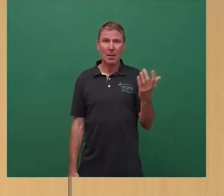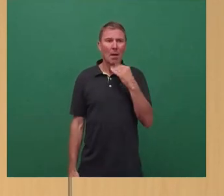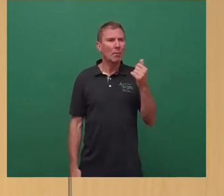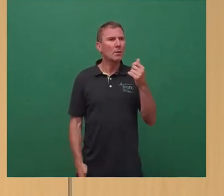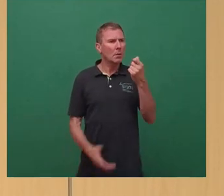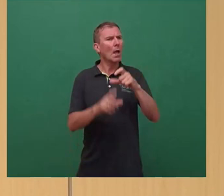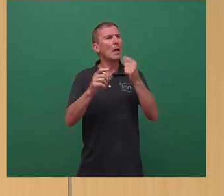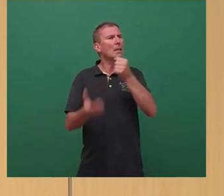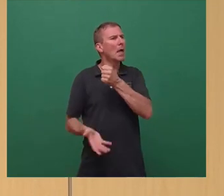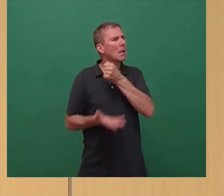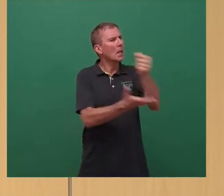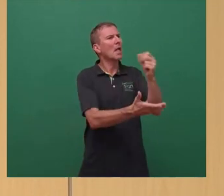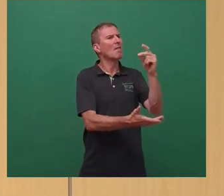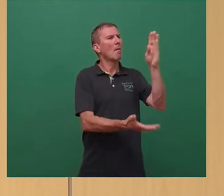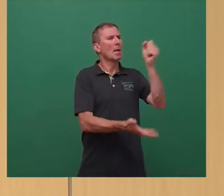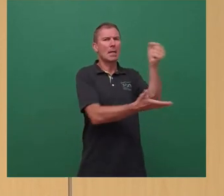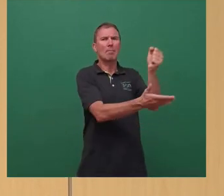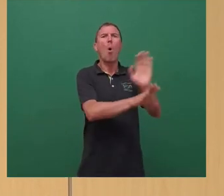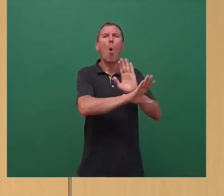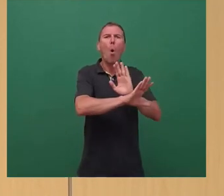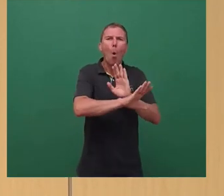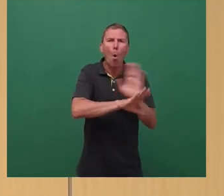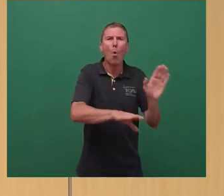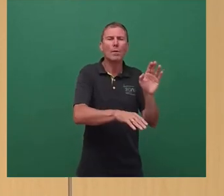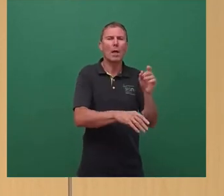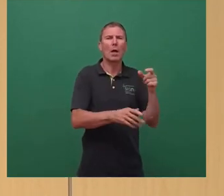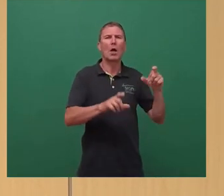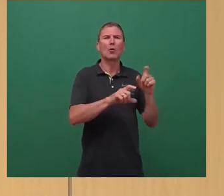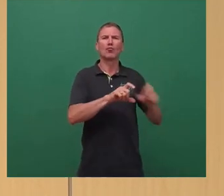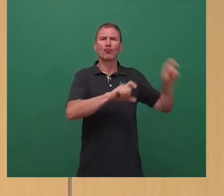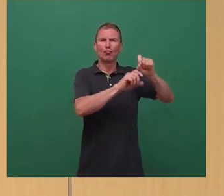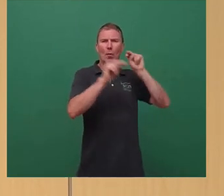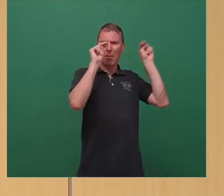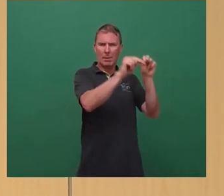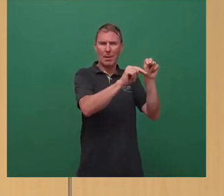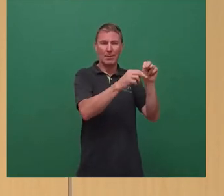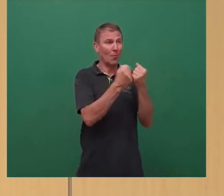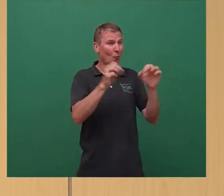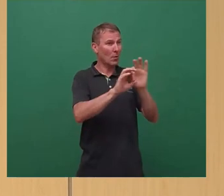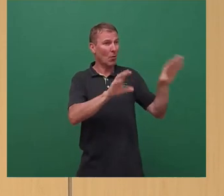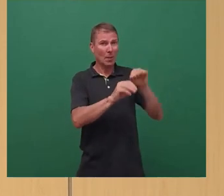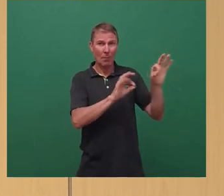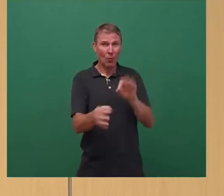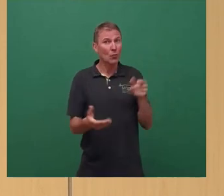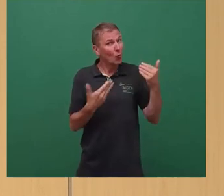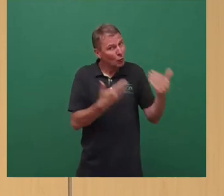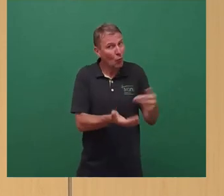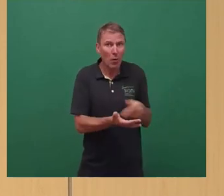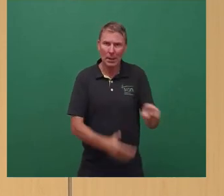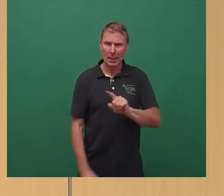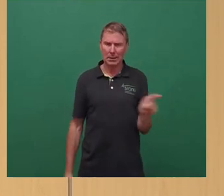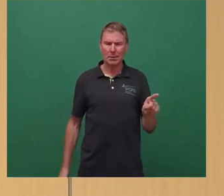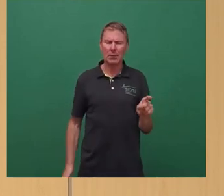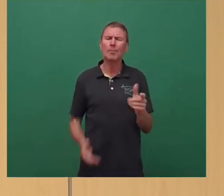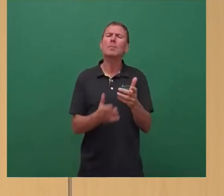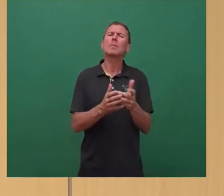geben, ohne kritische Betrachtung der Zuschüsse. So kann man in Großunternehmen nicht führen. Dass kein Geld im Haushalt